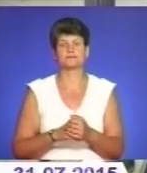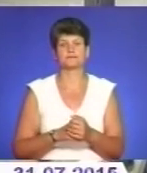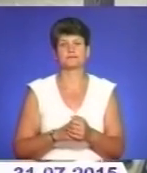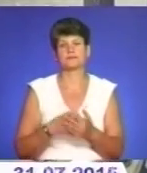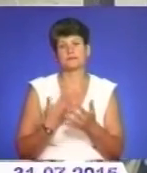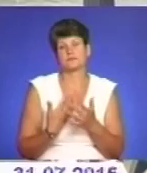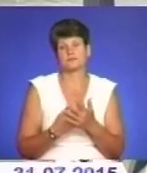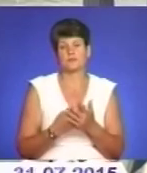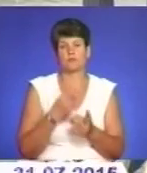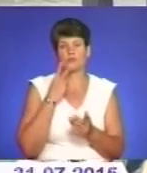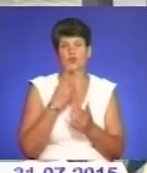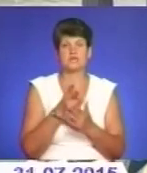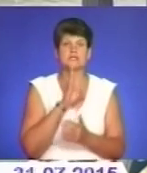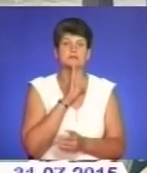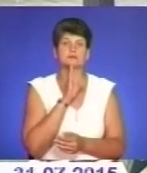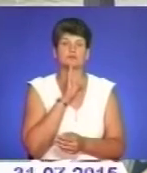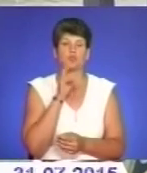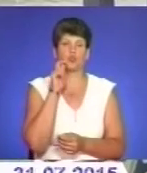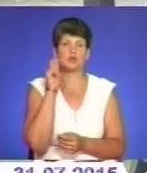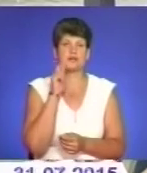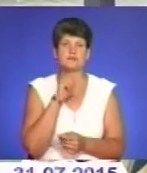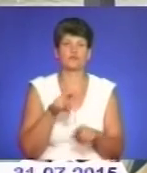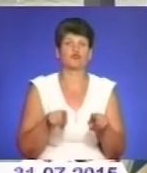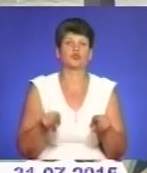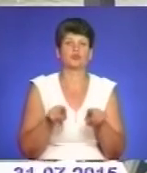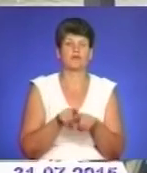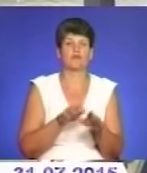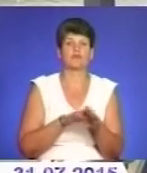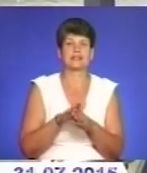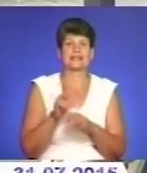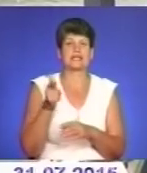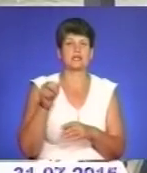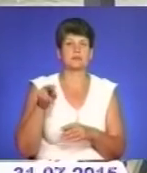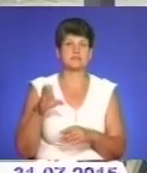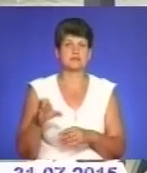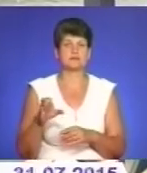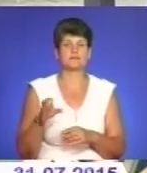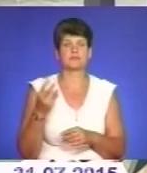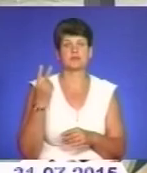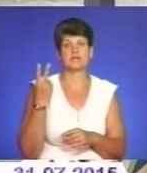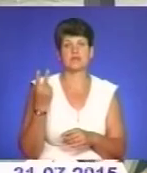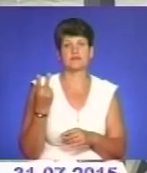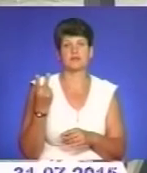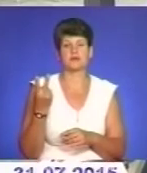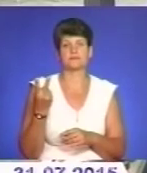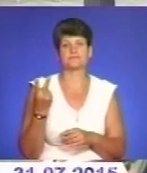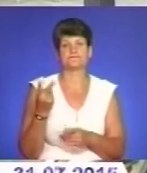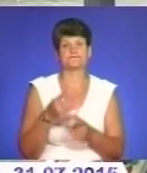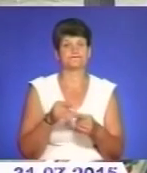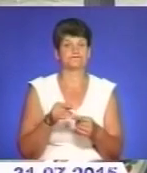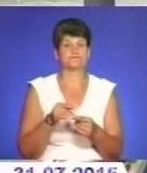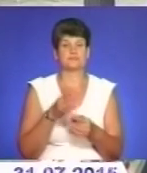тобто такий символ жіночності і українства. Водночас вони виконані з гіпсу, такі дві дуже стильні